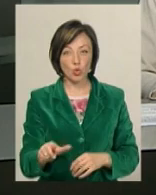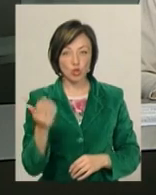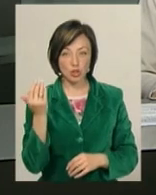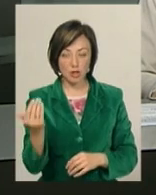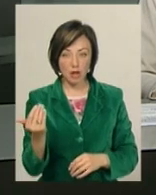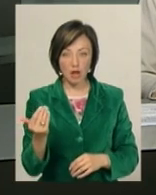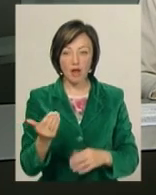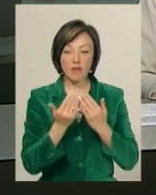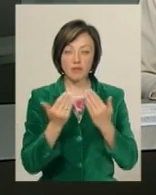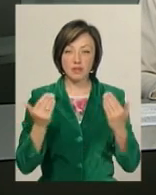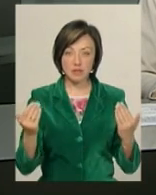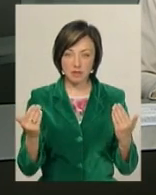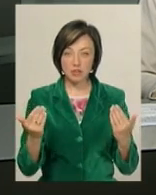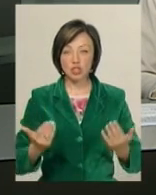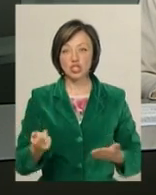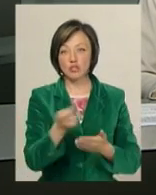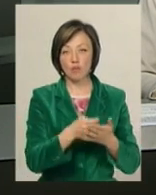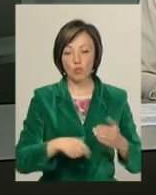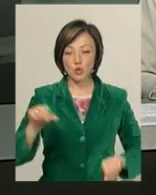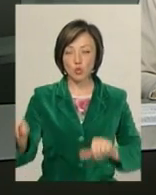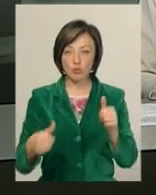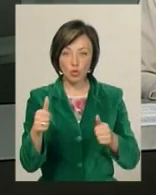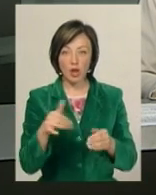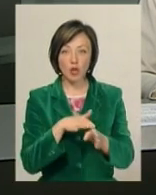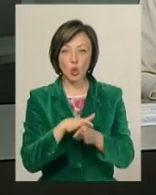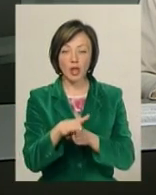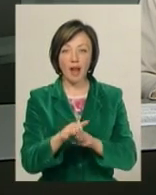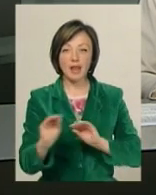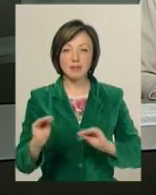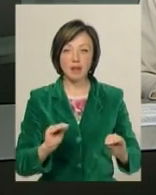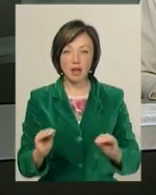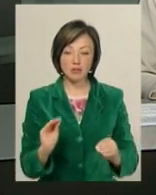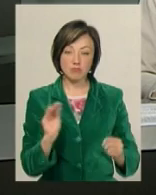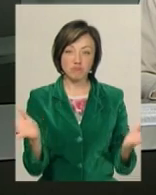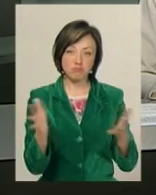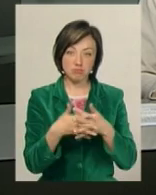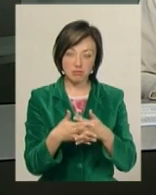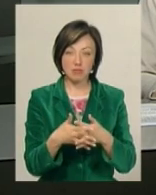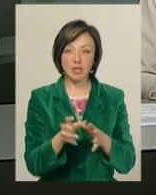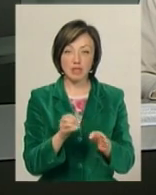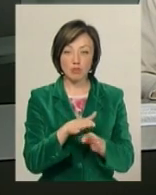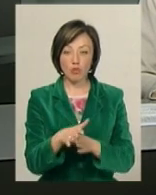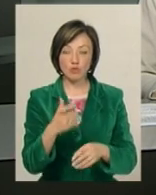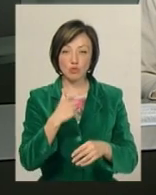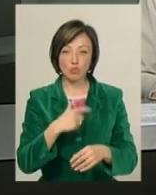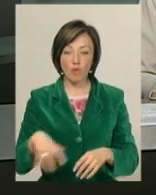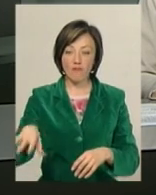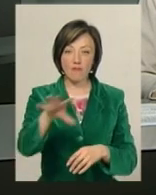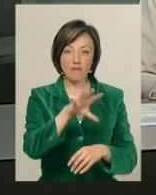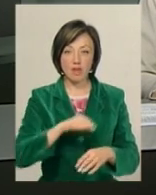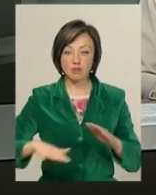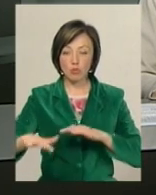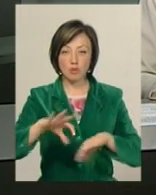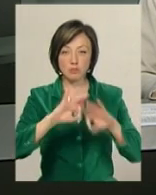Панасенка. В експозиції – живопис, скульптура і тотальна інсталяція, що доповнюють одне одного та заповнюють собою увесь